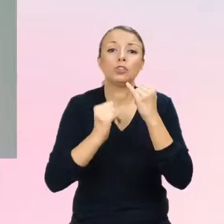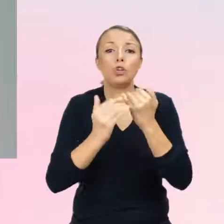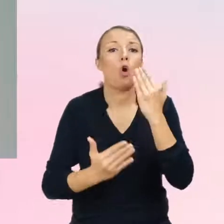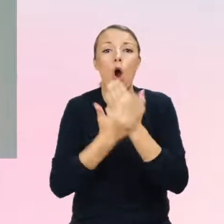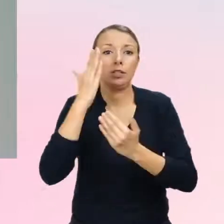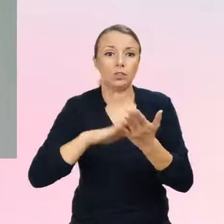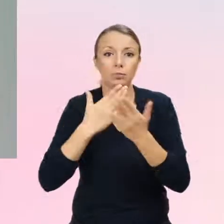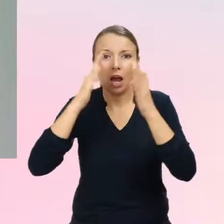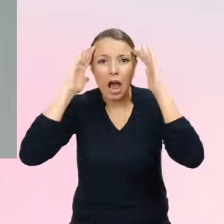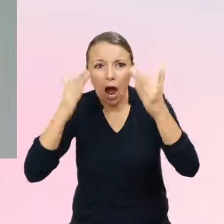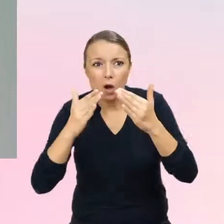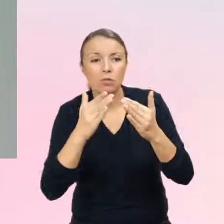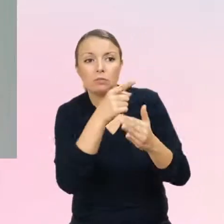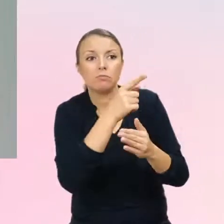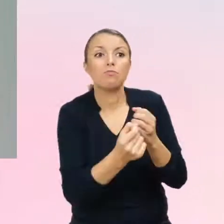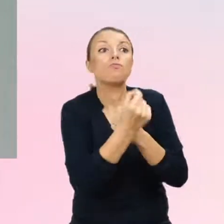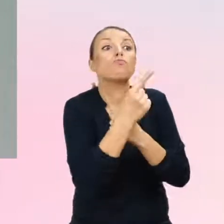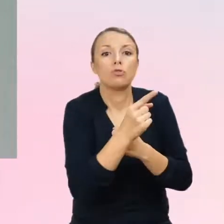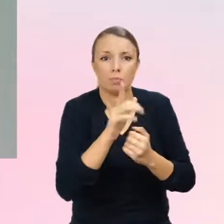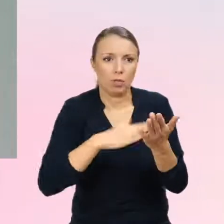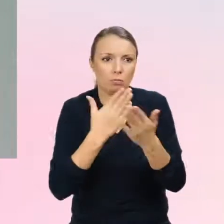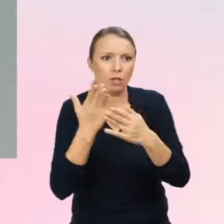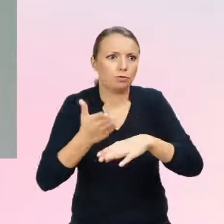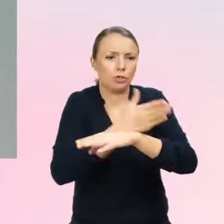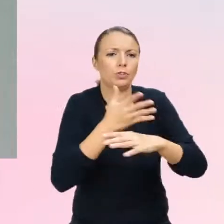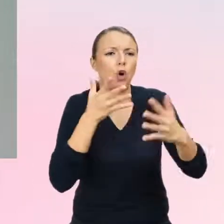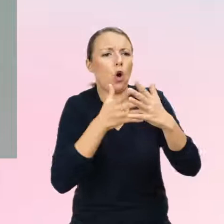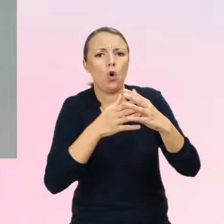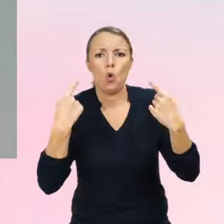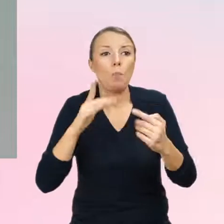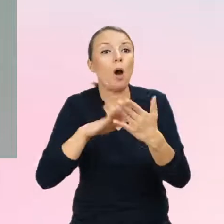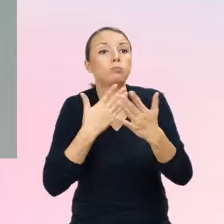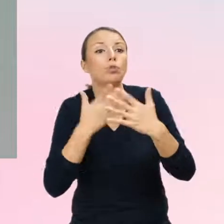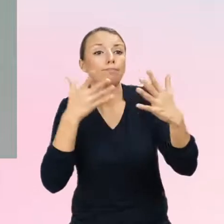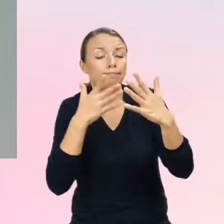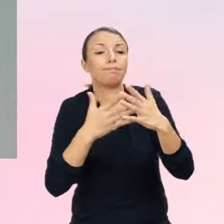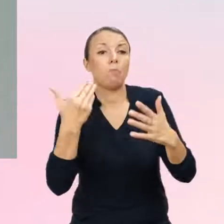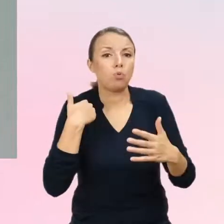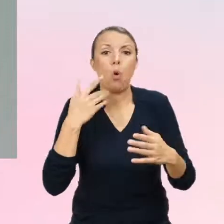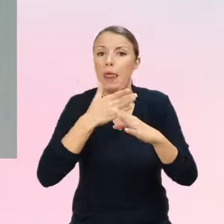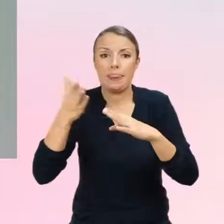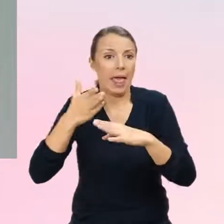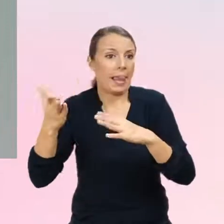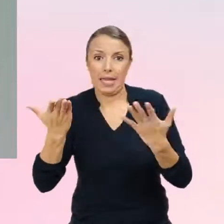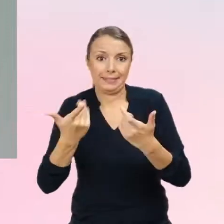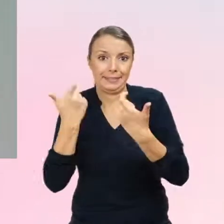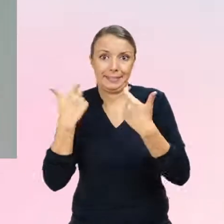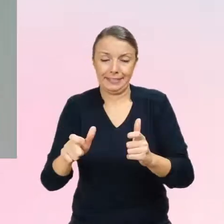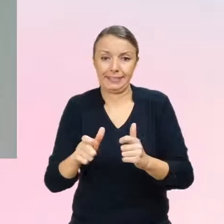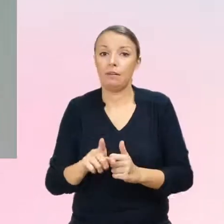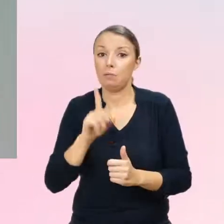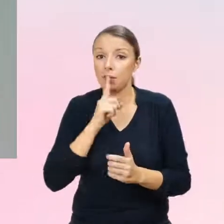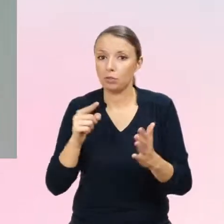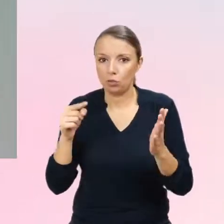został do tej pory zdiagnozowany, albo była diagnoza, ale nie było postępowania odpowiedniego, no to tak naprawdę wtedy